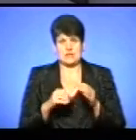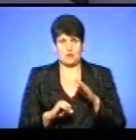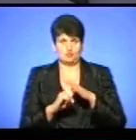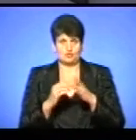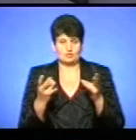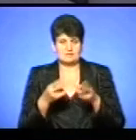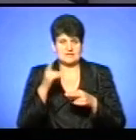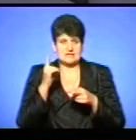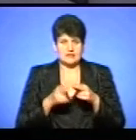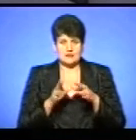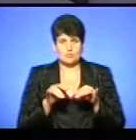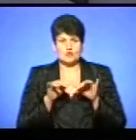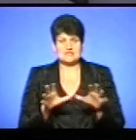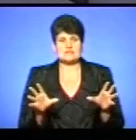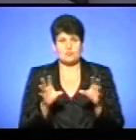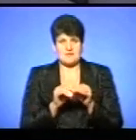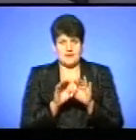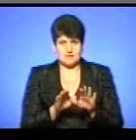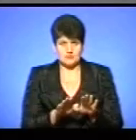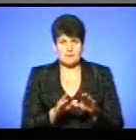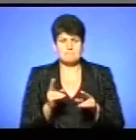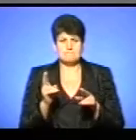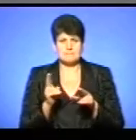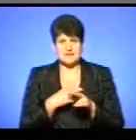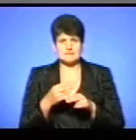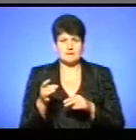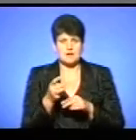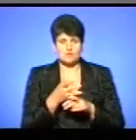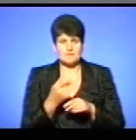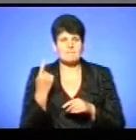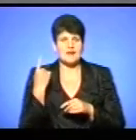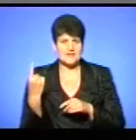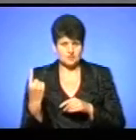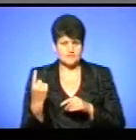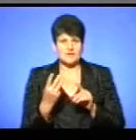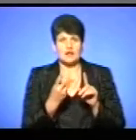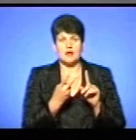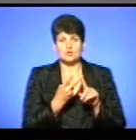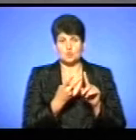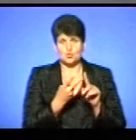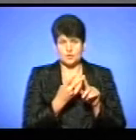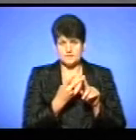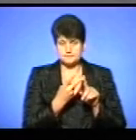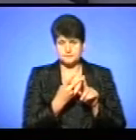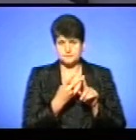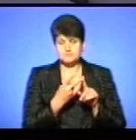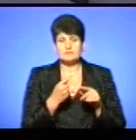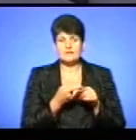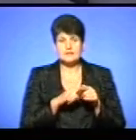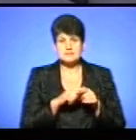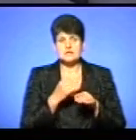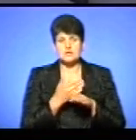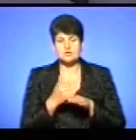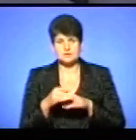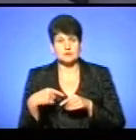Тобто потрібно завершувати процес об'єднання. Без районів, так? Це перше, і другий процес – наступний етап реформи,